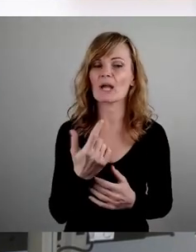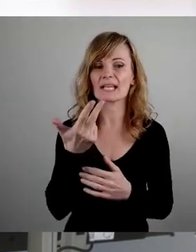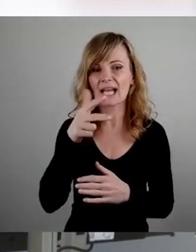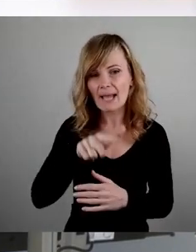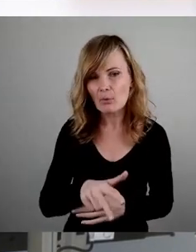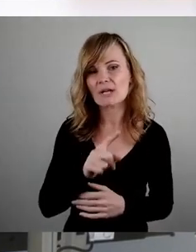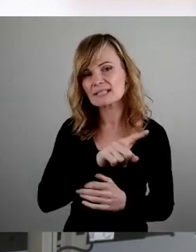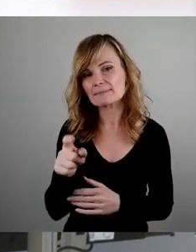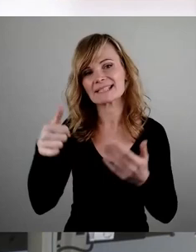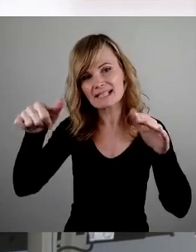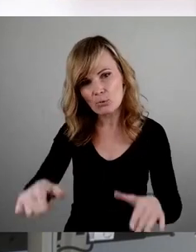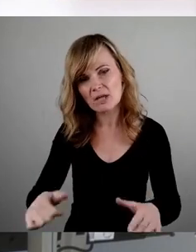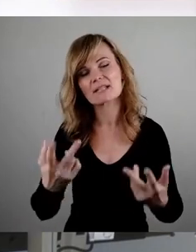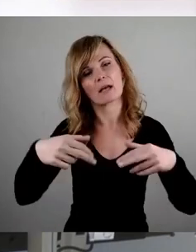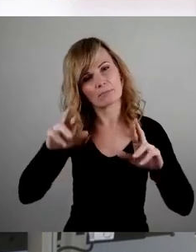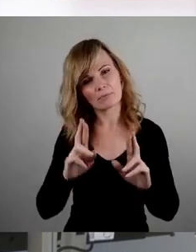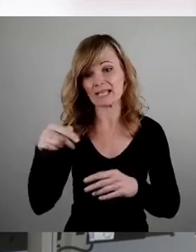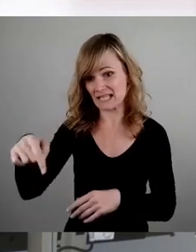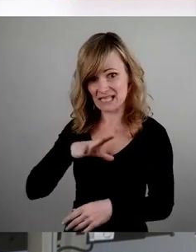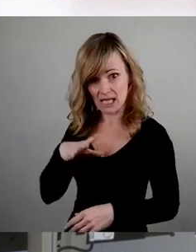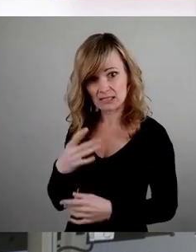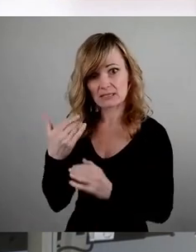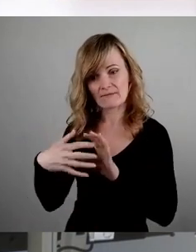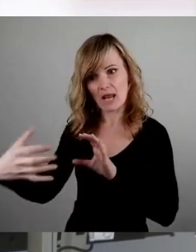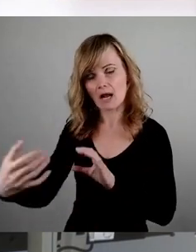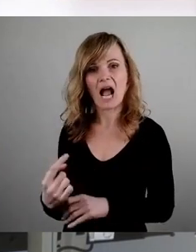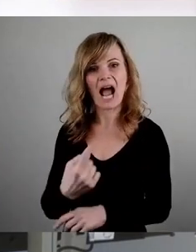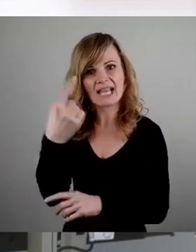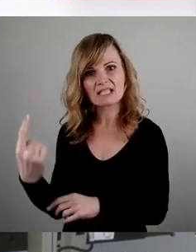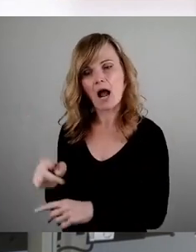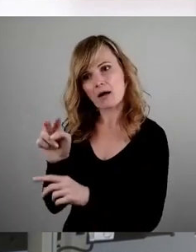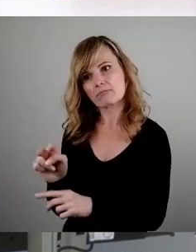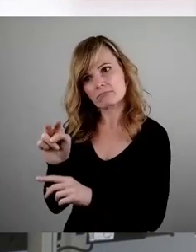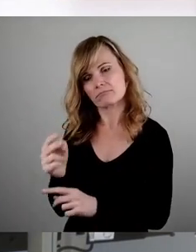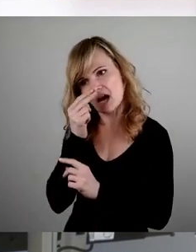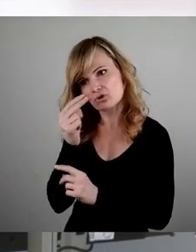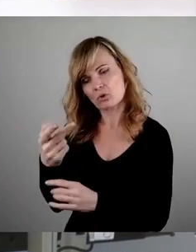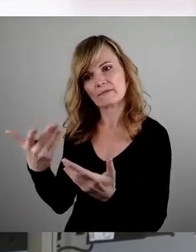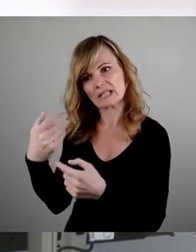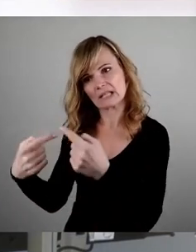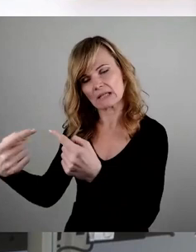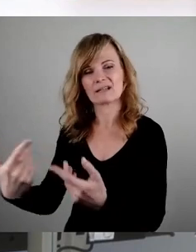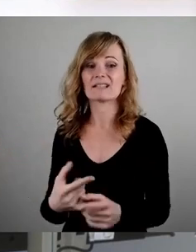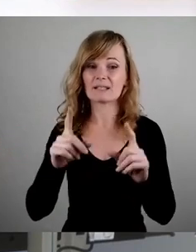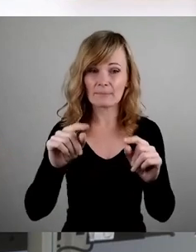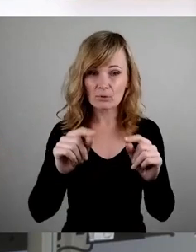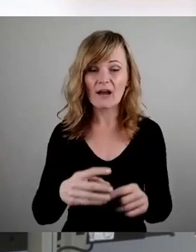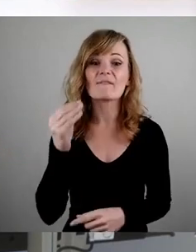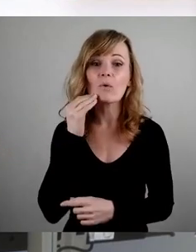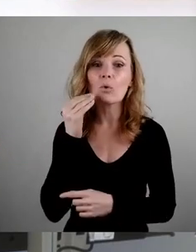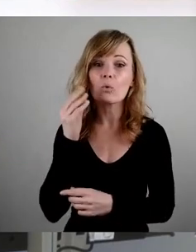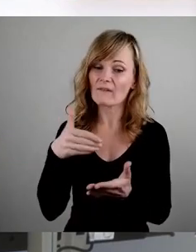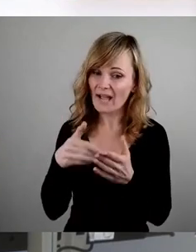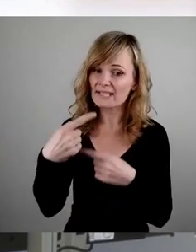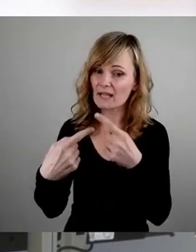In Sachsen sind es zwölf. Das heißt, dass es weiterhin möglich